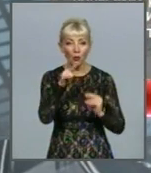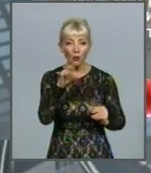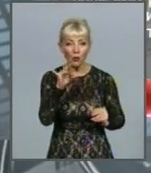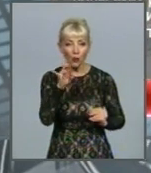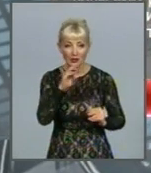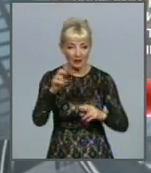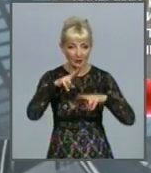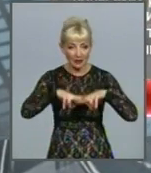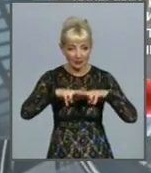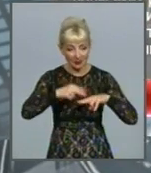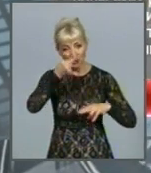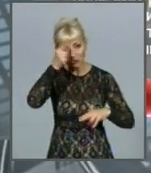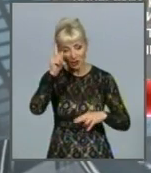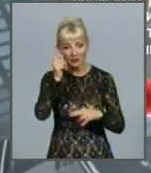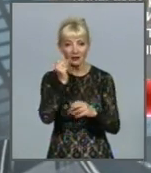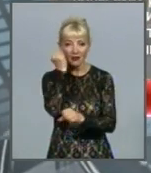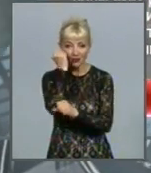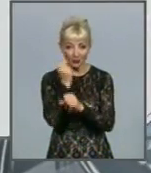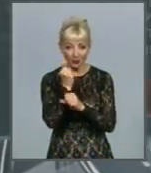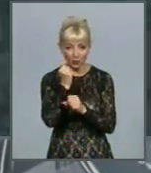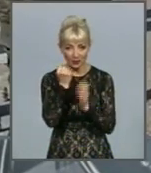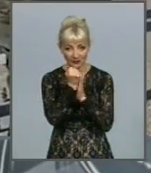румунські паспорти чи чеські робочі візи.